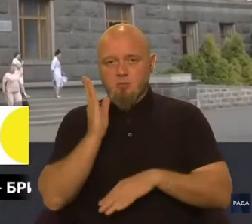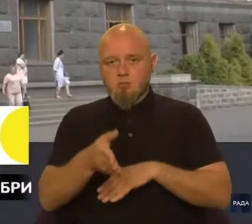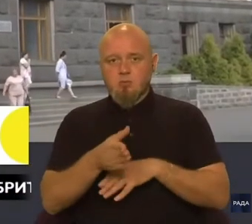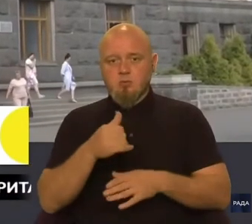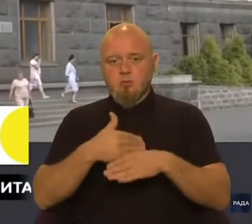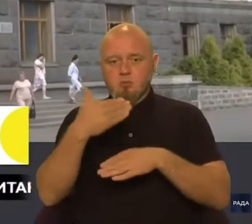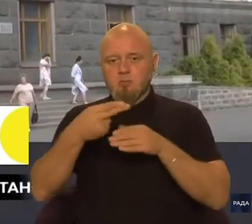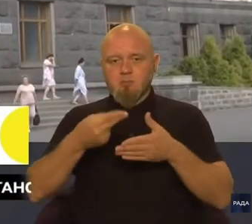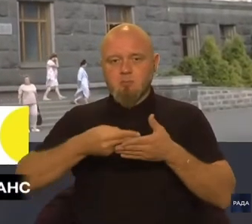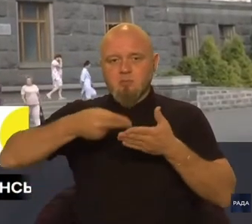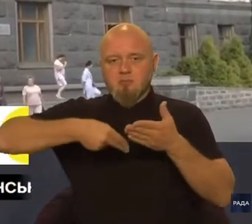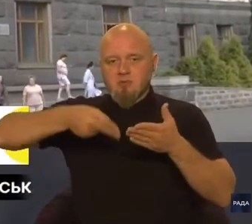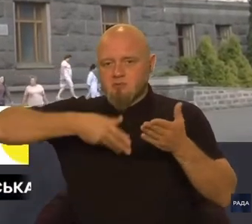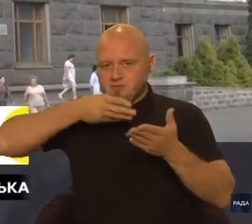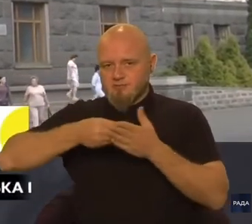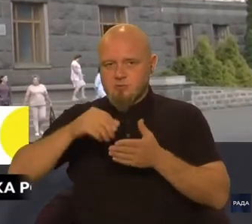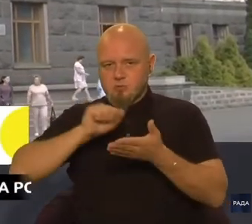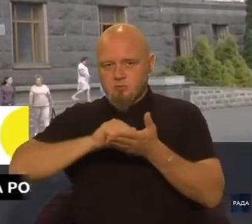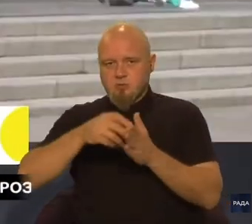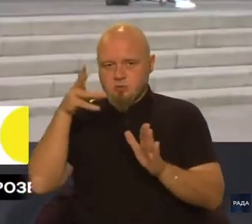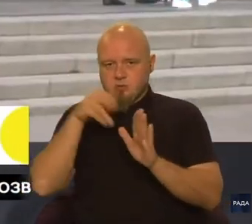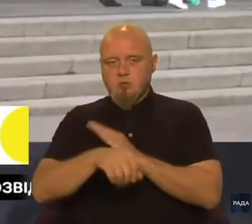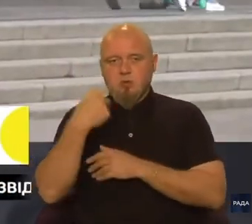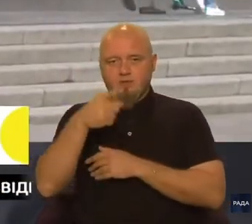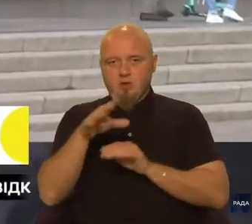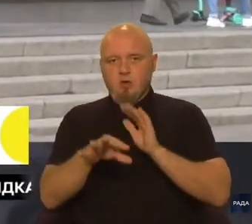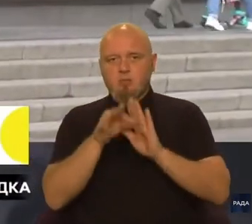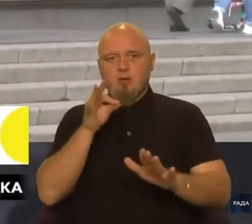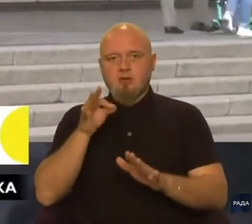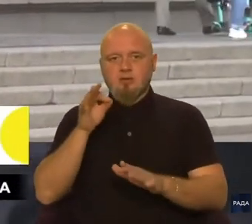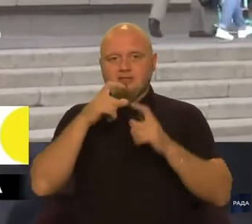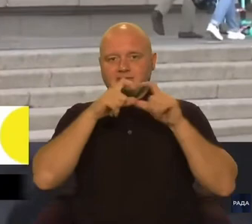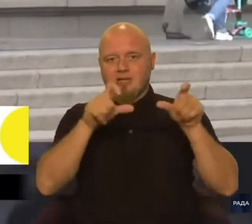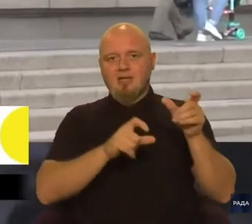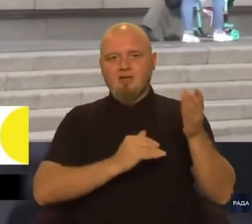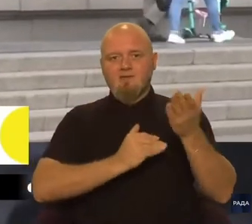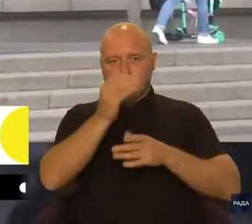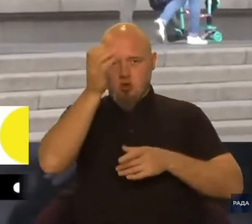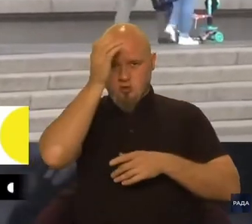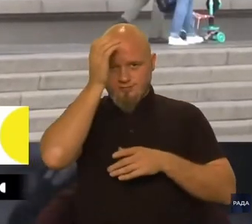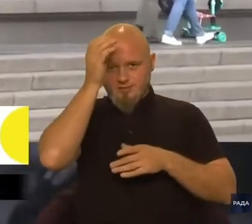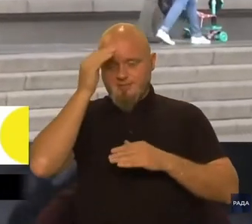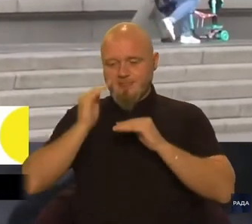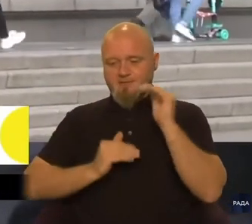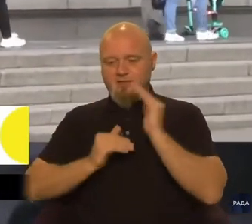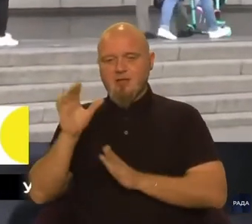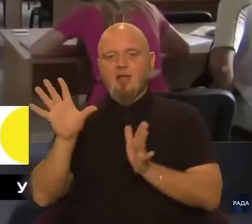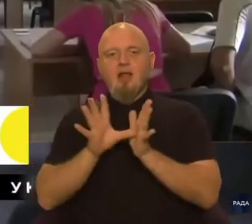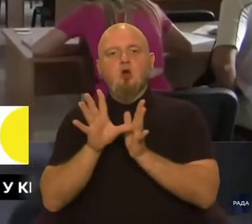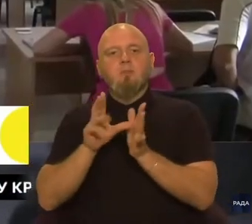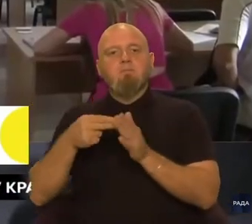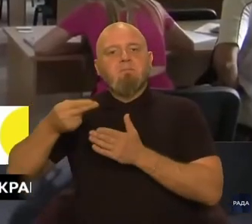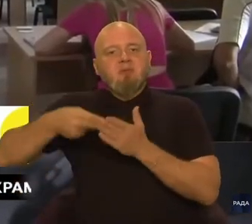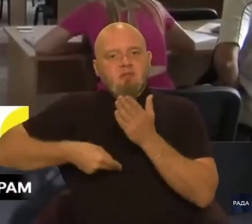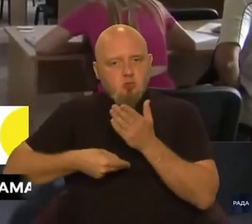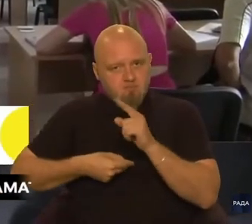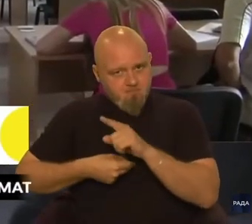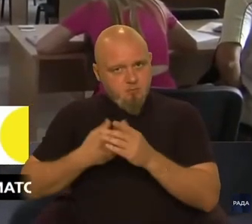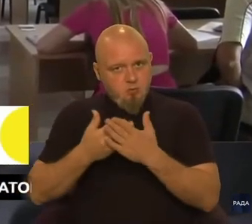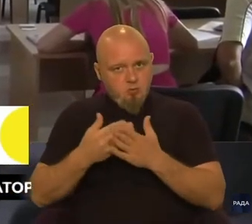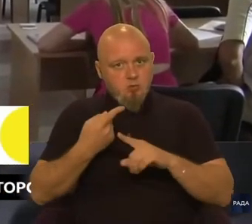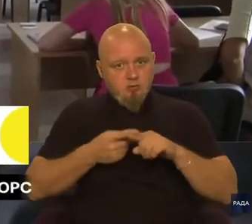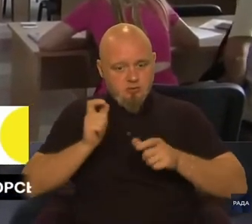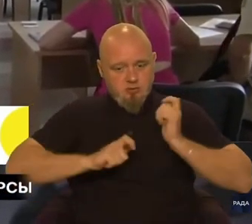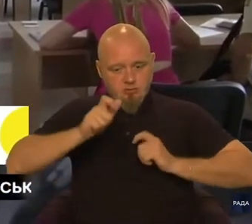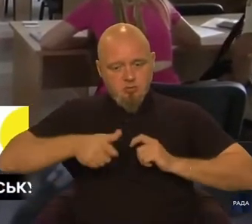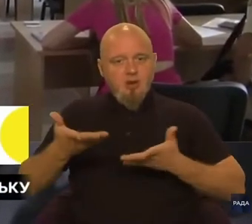потім підписувати свої документи, зокрема, коли ви оберете омрієнний заклад вищої освіти, кваліфікованим електронним підписом. Тобто, ті